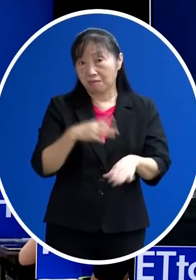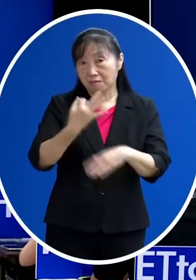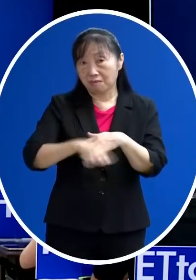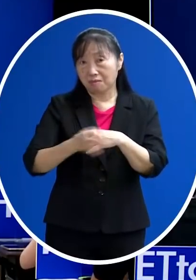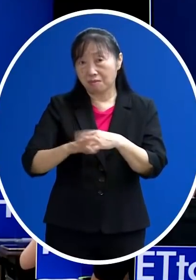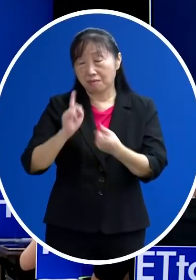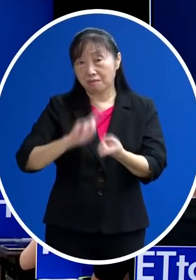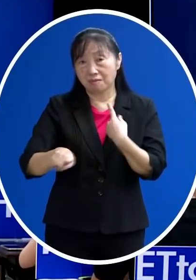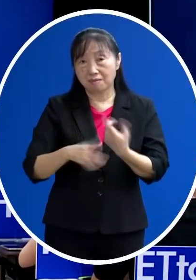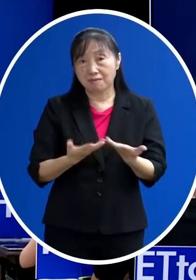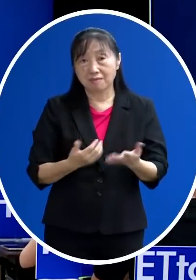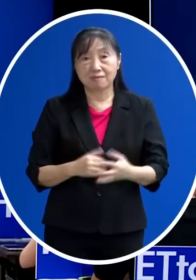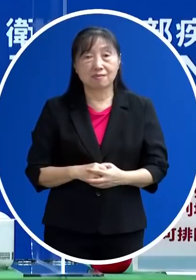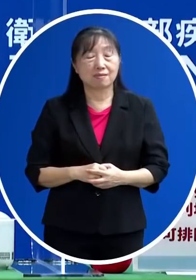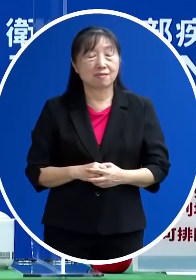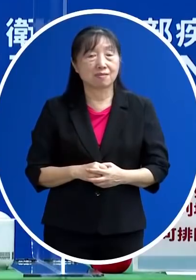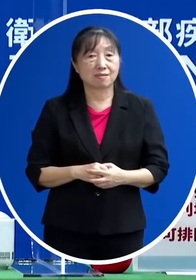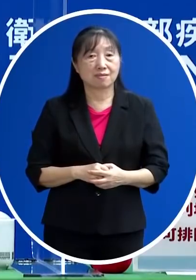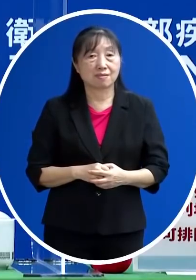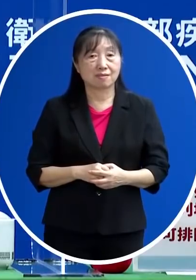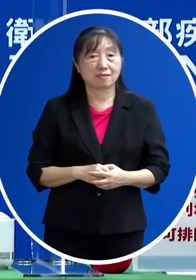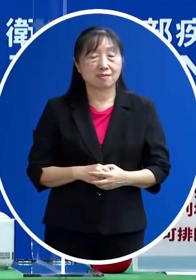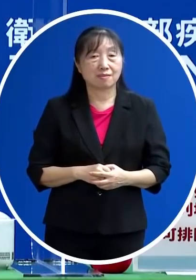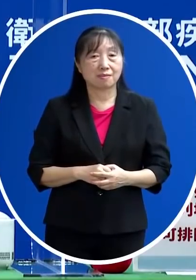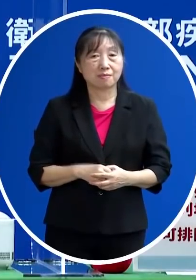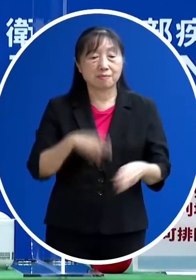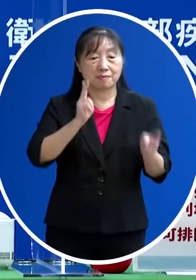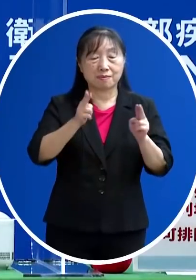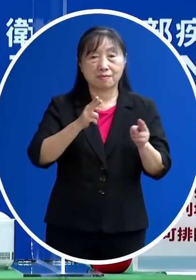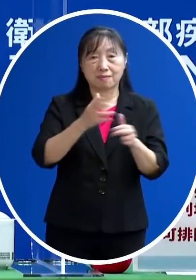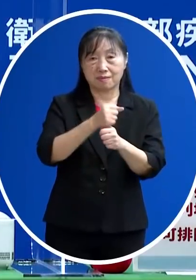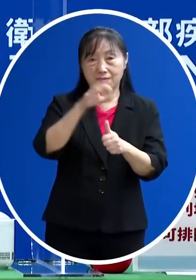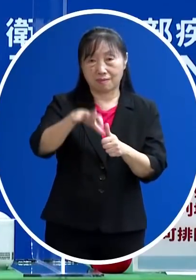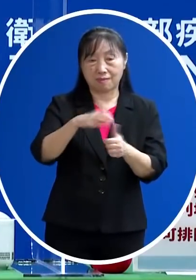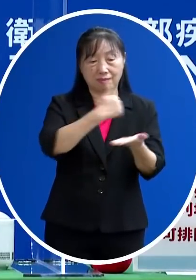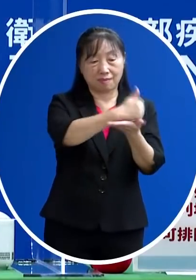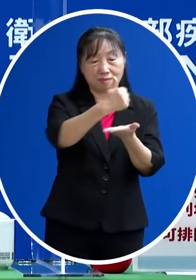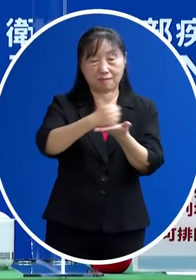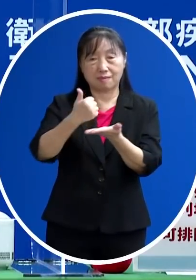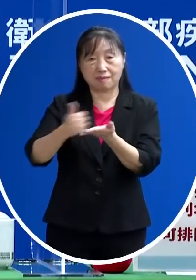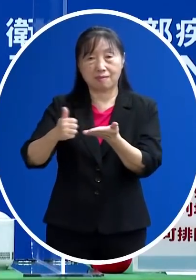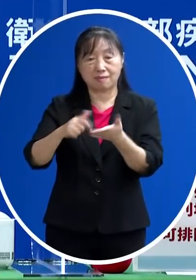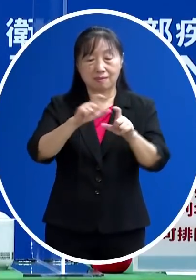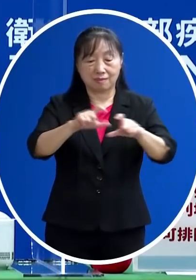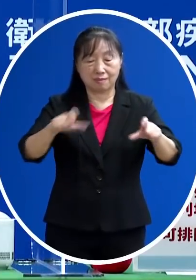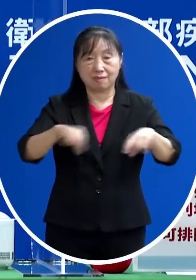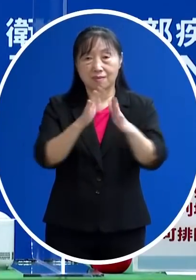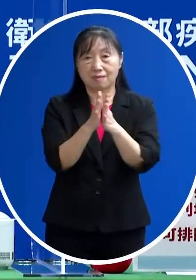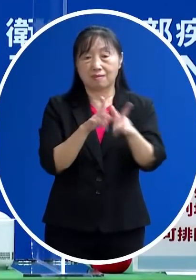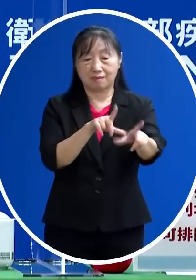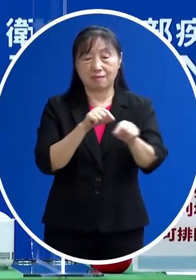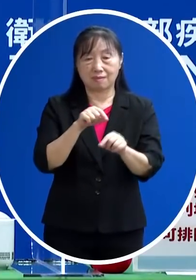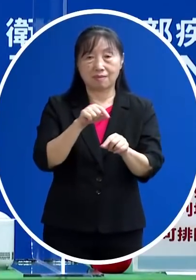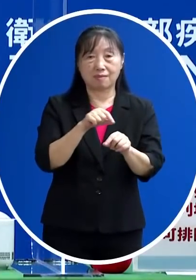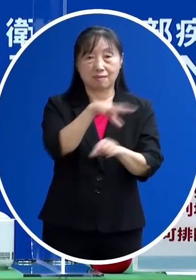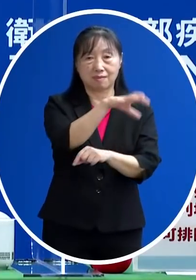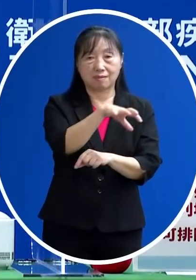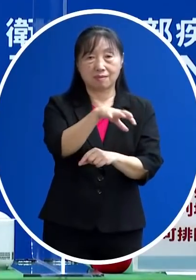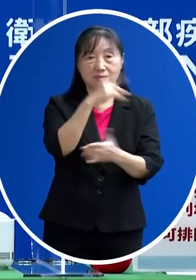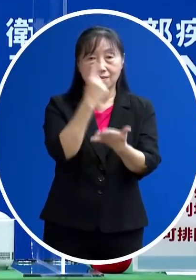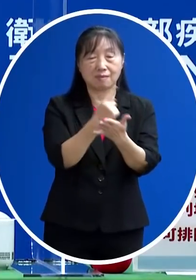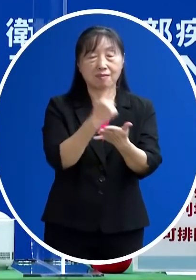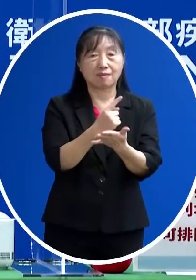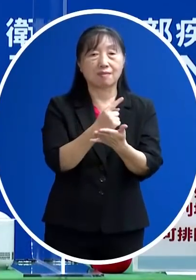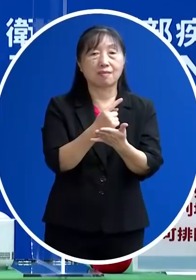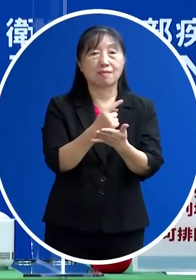些舒適的部分 謝謝指揮中心在配發到各縣市的疫苗都是依照這個每一